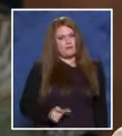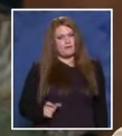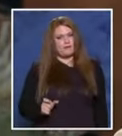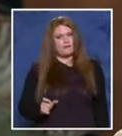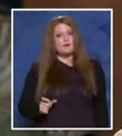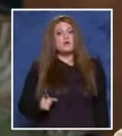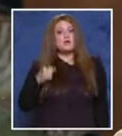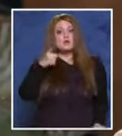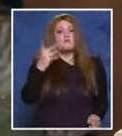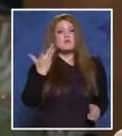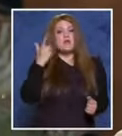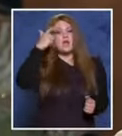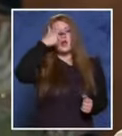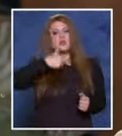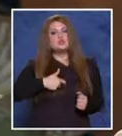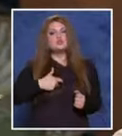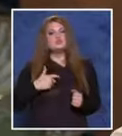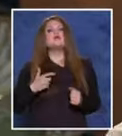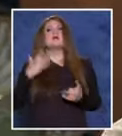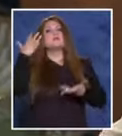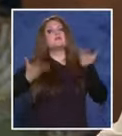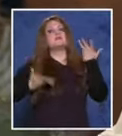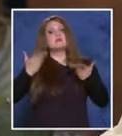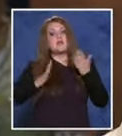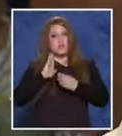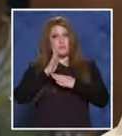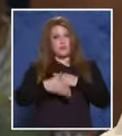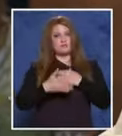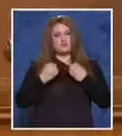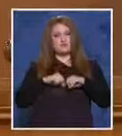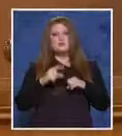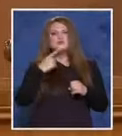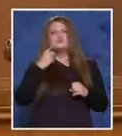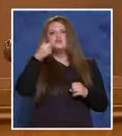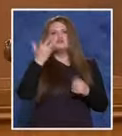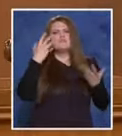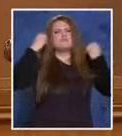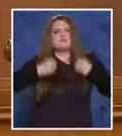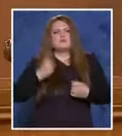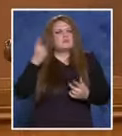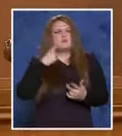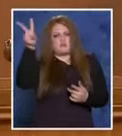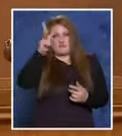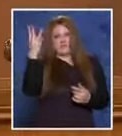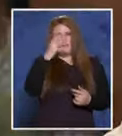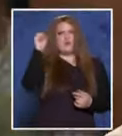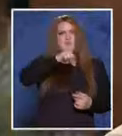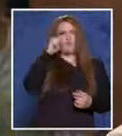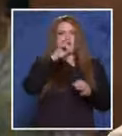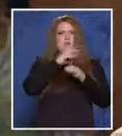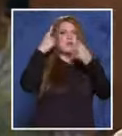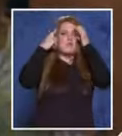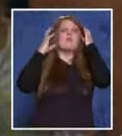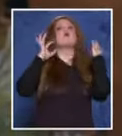Това е вече тяхна лична преценка и право на защита. Имате ли някакво обяснение защо състоянието му било такова? Ани не дават логично